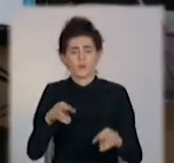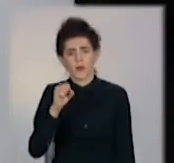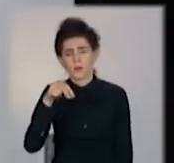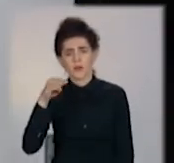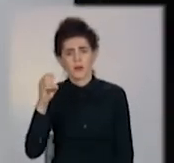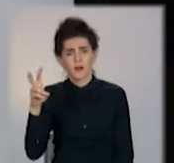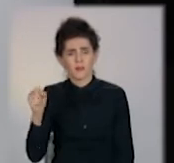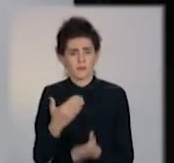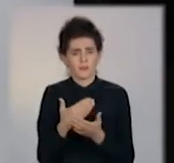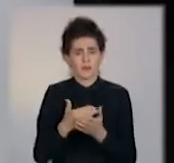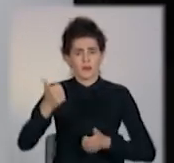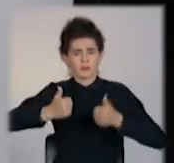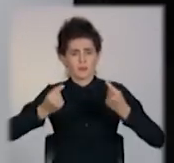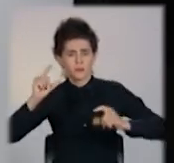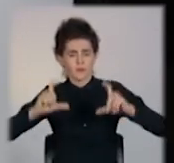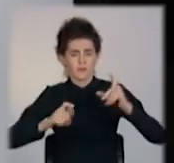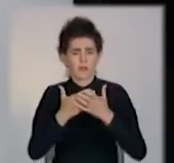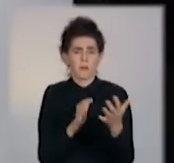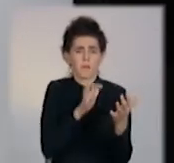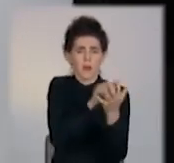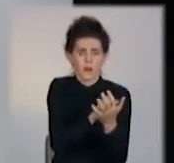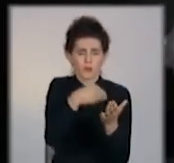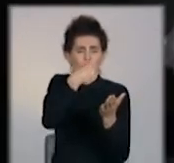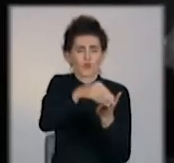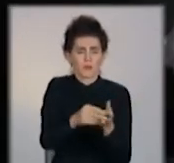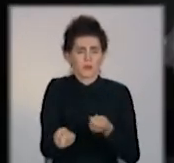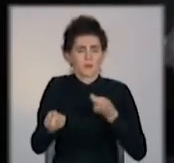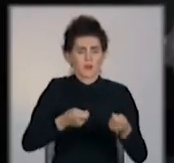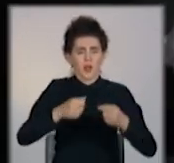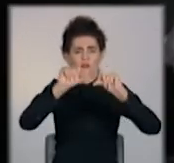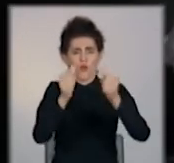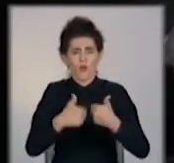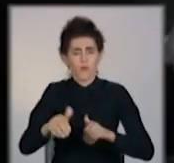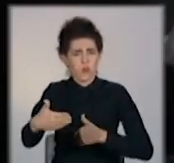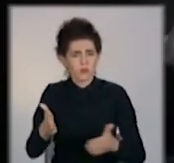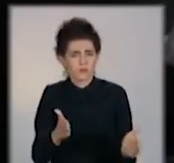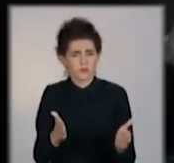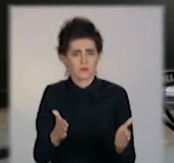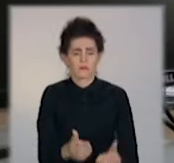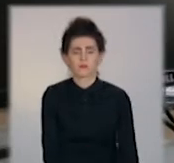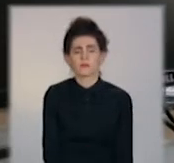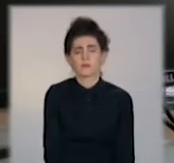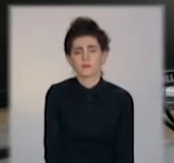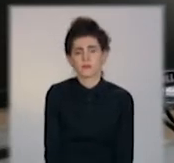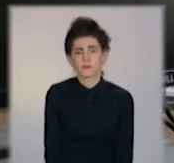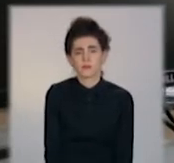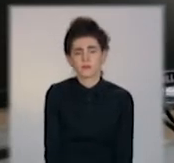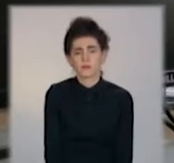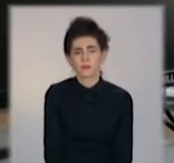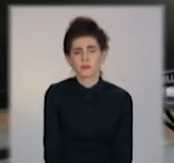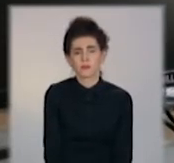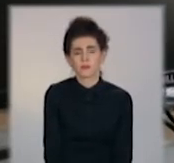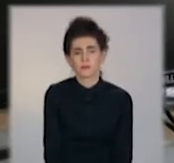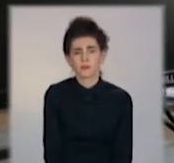Адже у вартість входить бронювання, закупка препаратів, а також оформлення посилки. Максим Чумак, Євген Бачил, телеканал